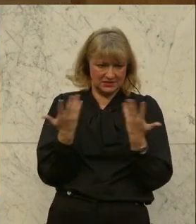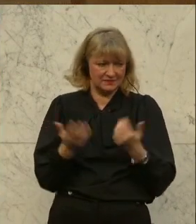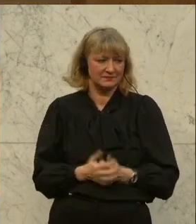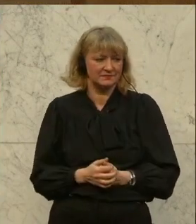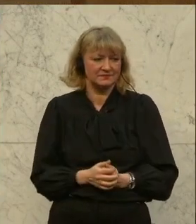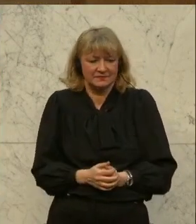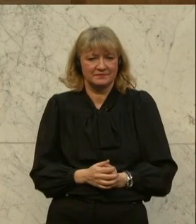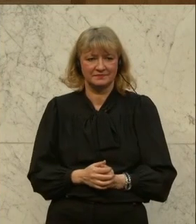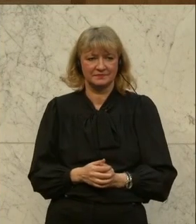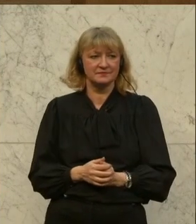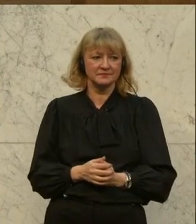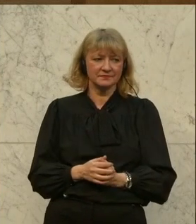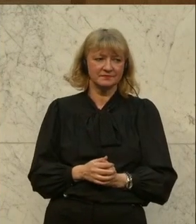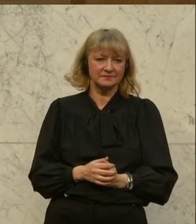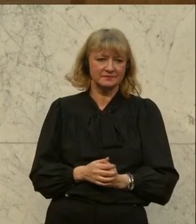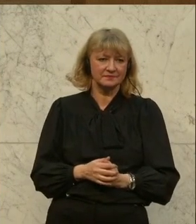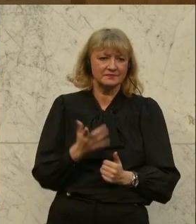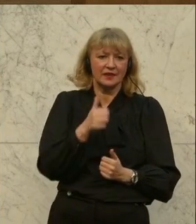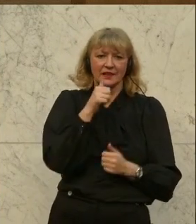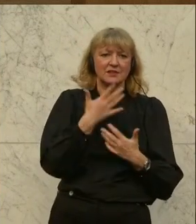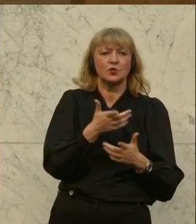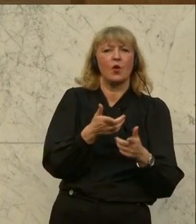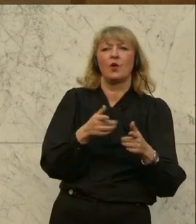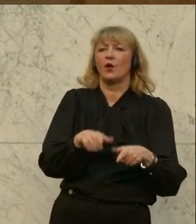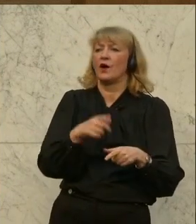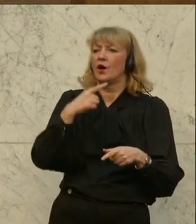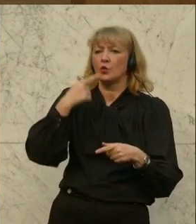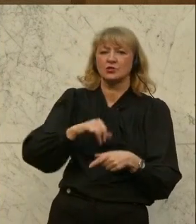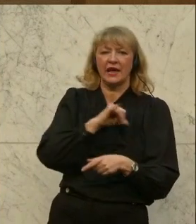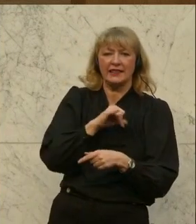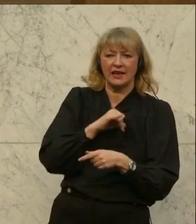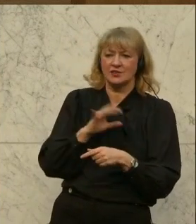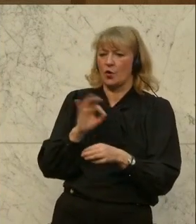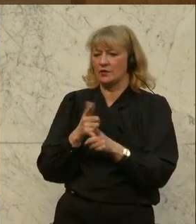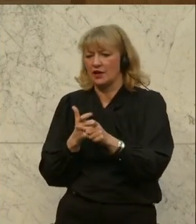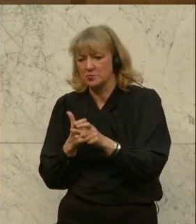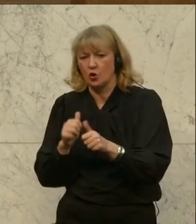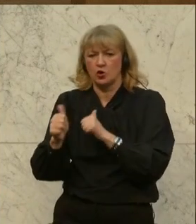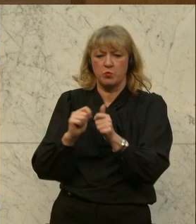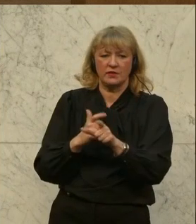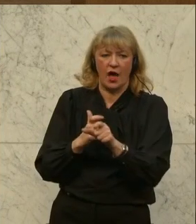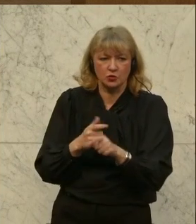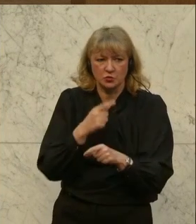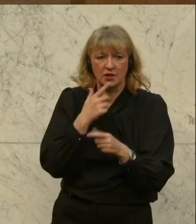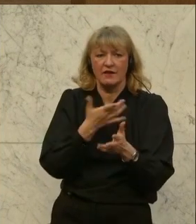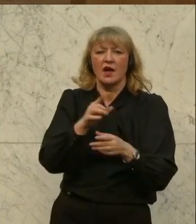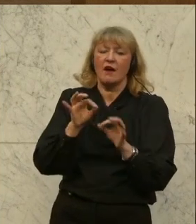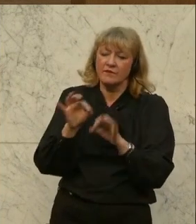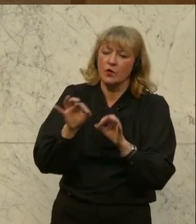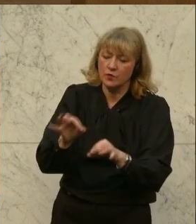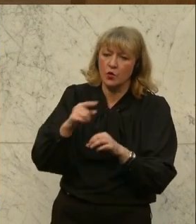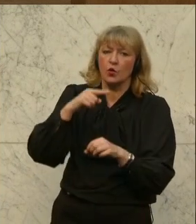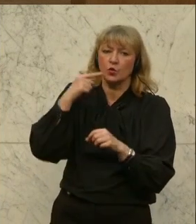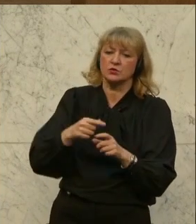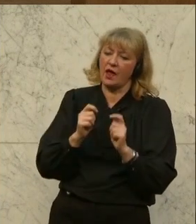Und es ist ja nicht so, dass Sie dann nicht auch russische Interessen hier in jedem Ausschuss, sogar im Sportausschuss bringen Sie pro russische Anträge an. Es ist wirklich